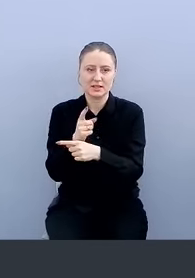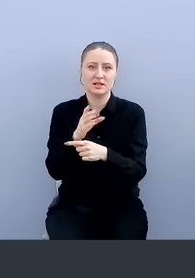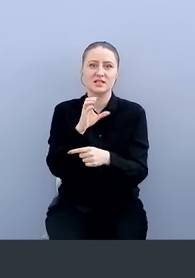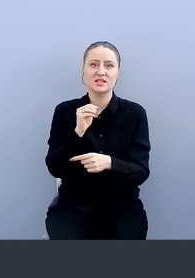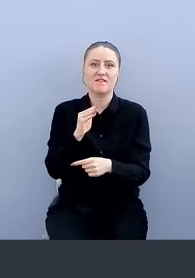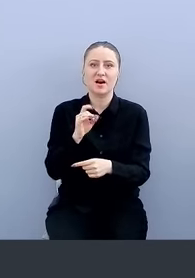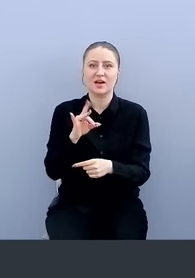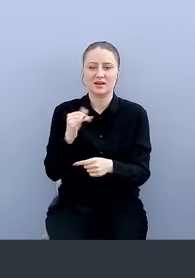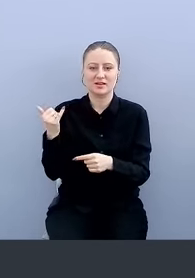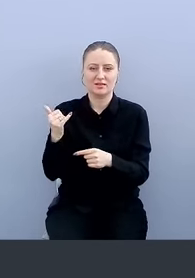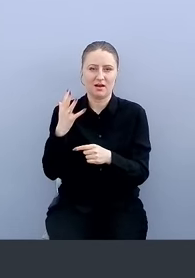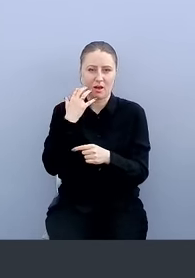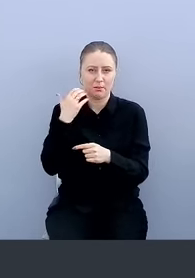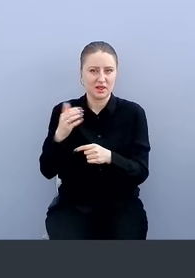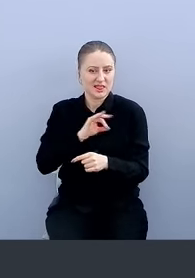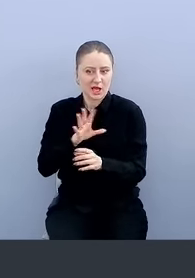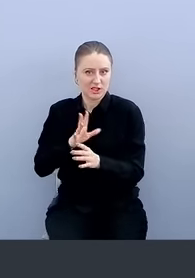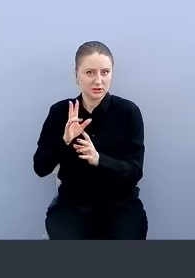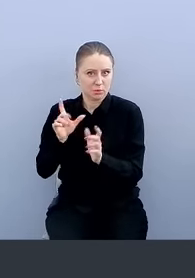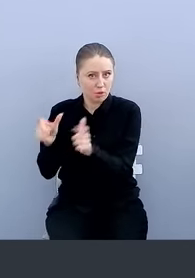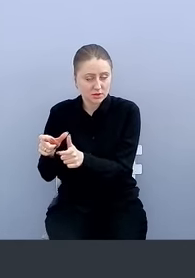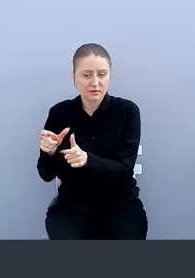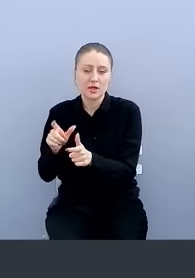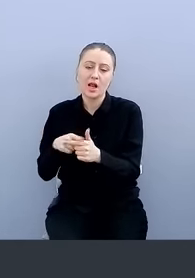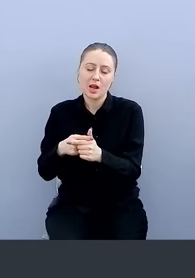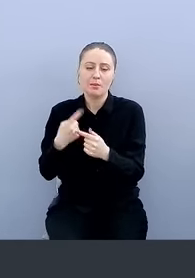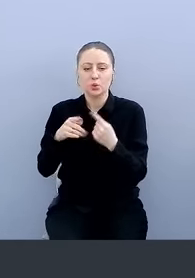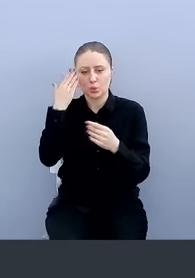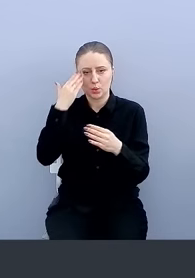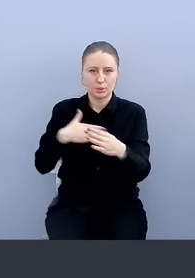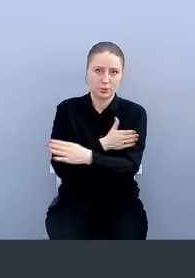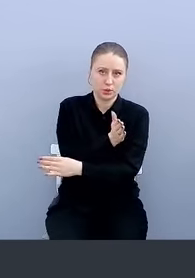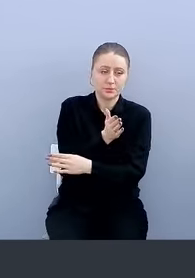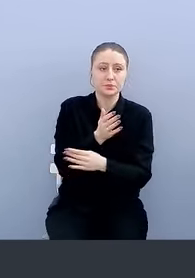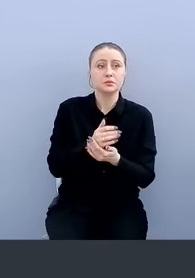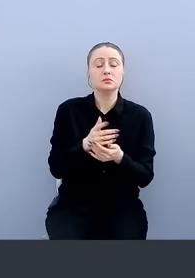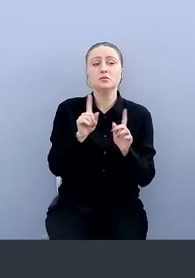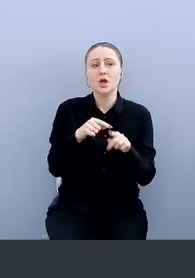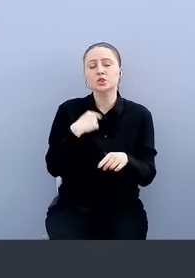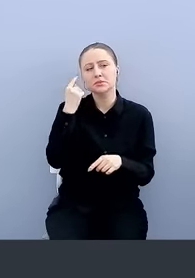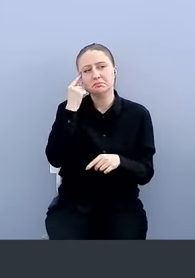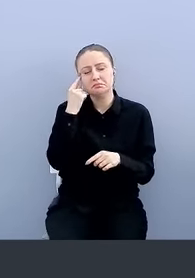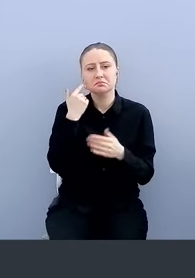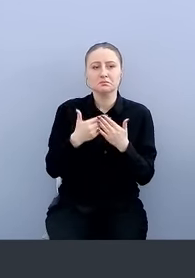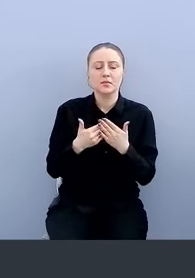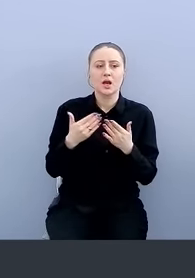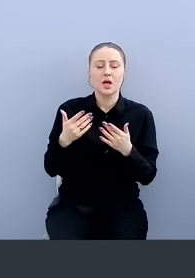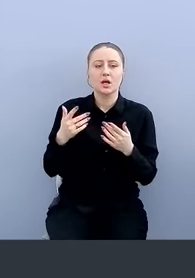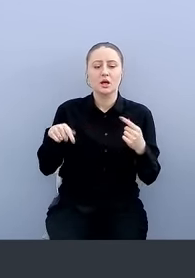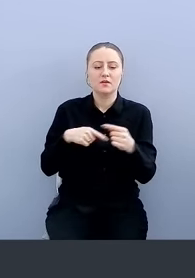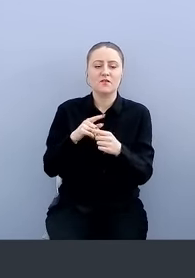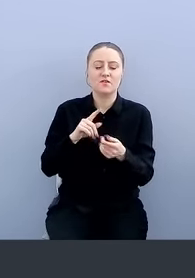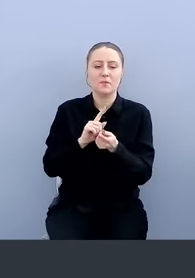не использовать, либо пойти по другому пути. Также мы думали перейти вместо UBK вкласть